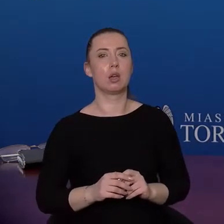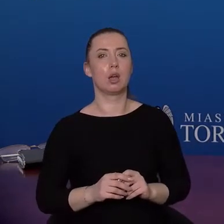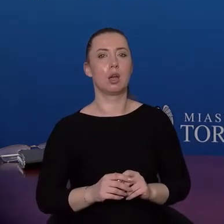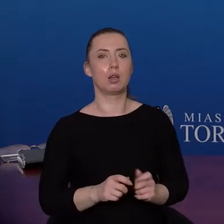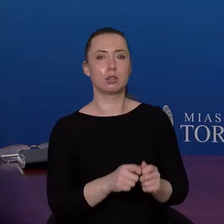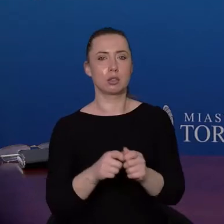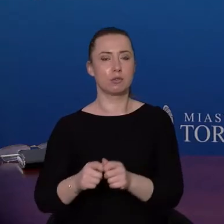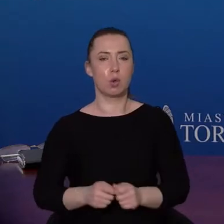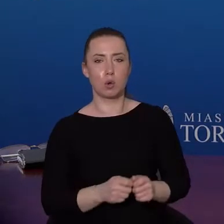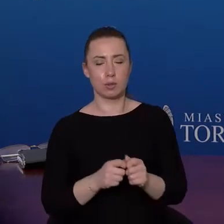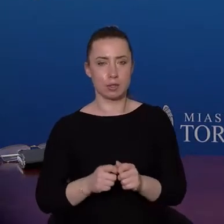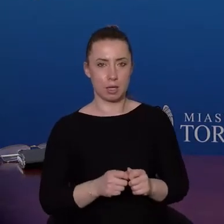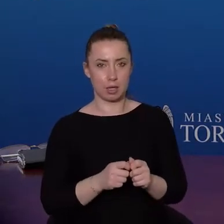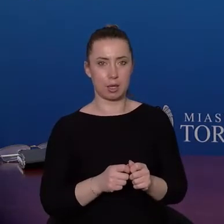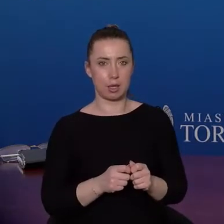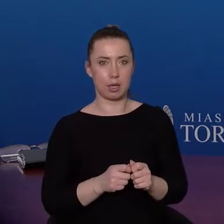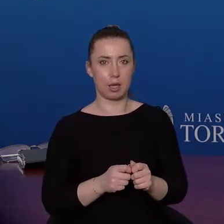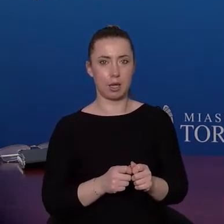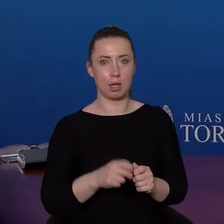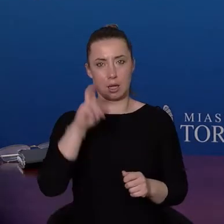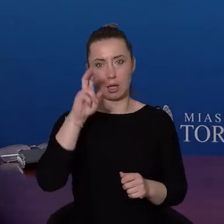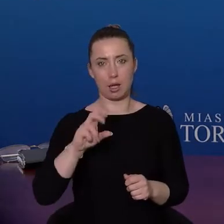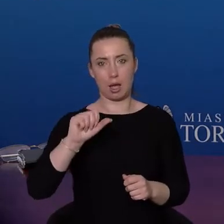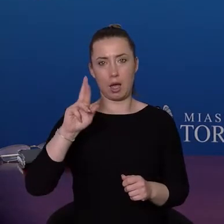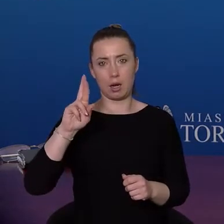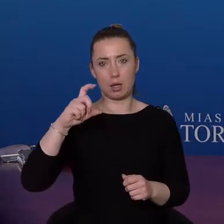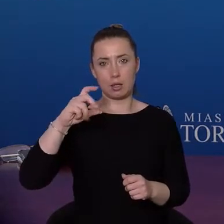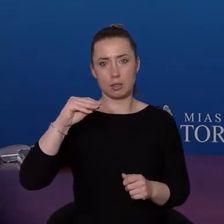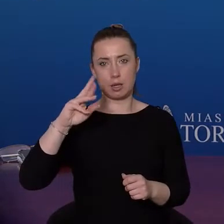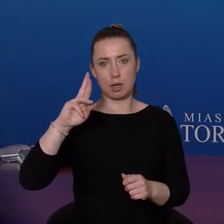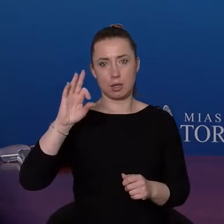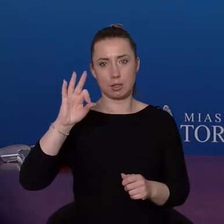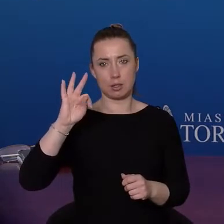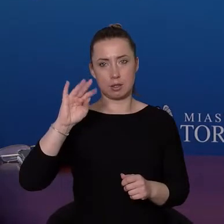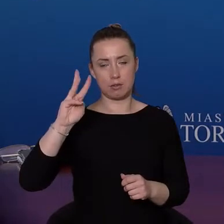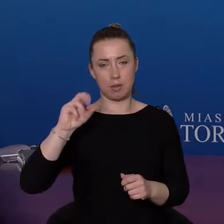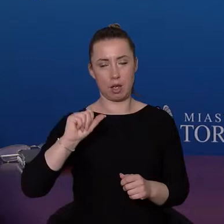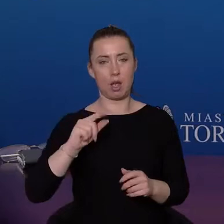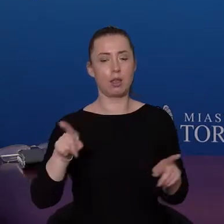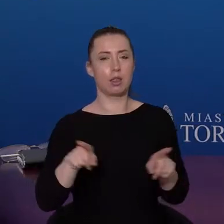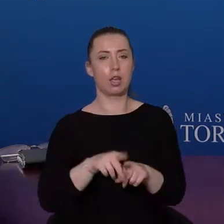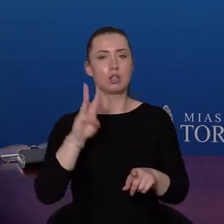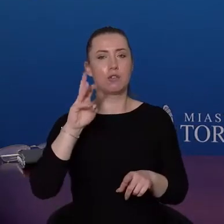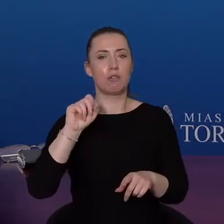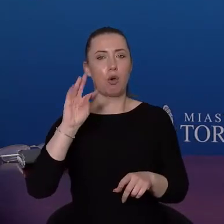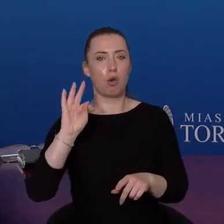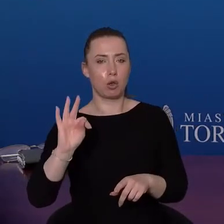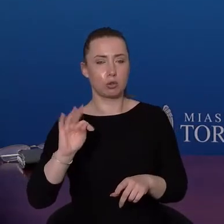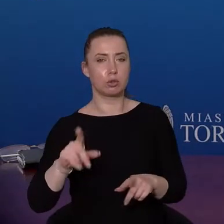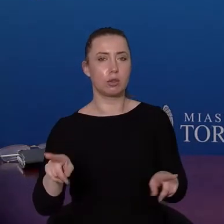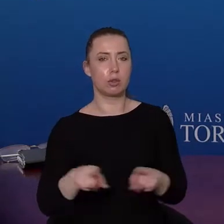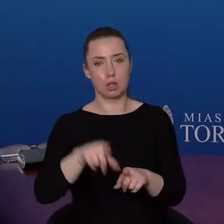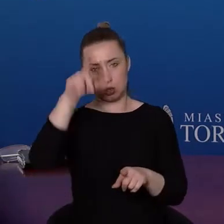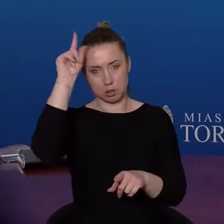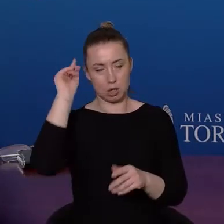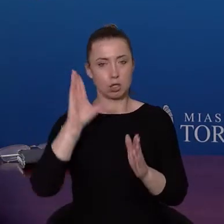Harcerstwa Polskiego, Pomoc Straży Miejskiej, Wojsk Obrony Terytorialnej powinny zapewnić taki przebieg, który